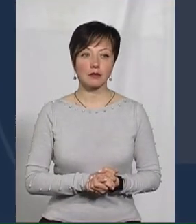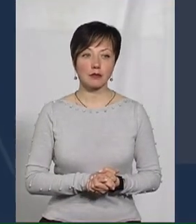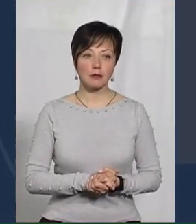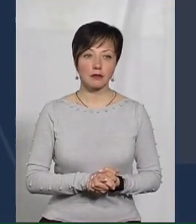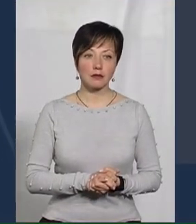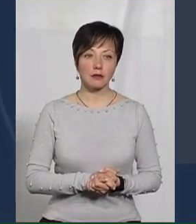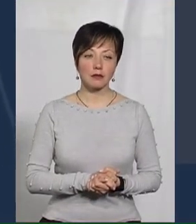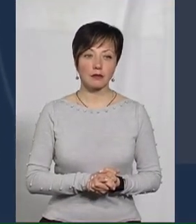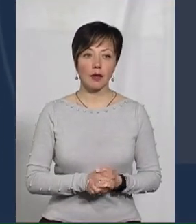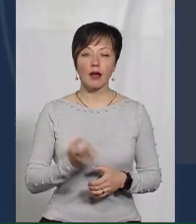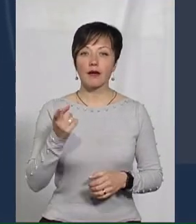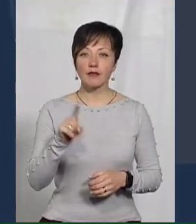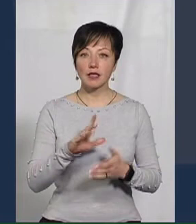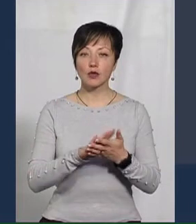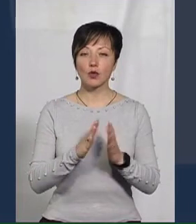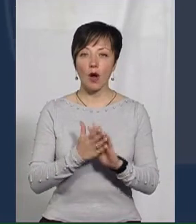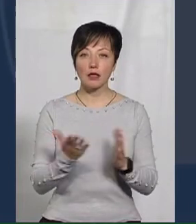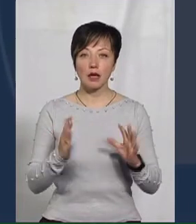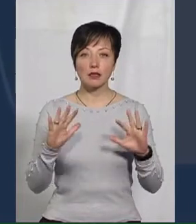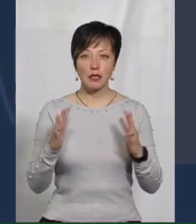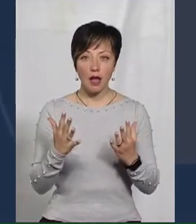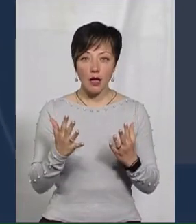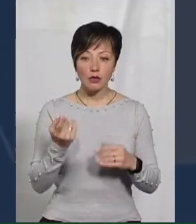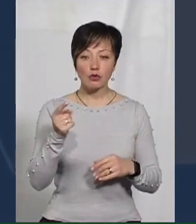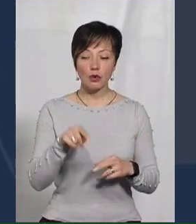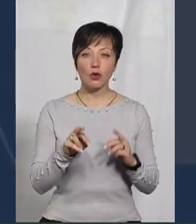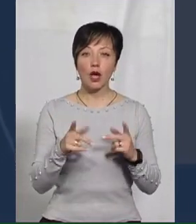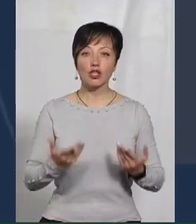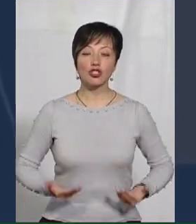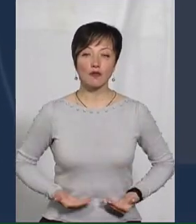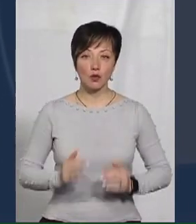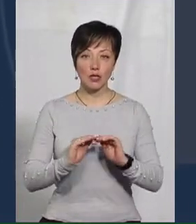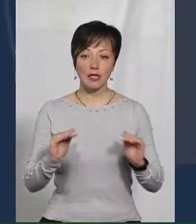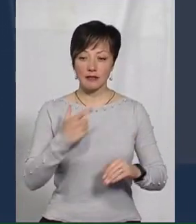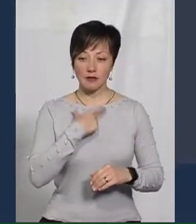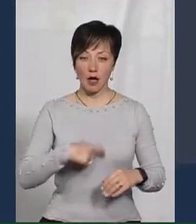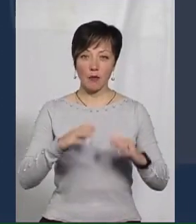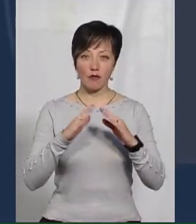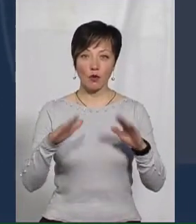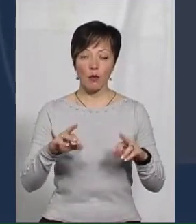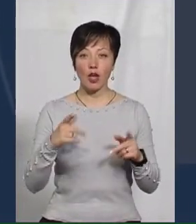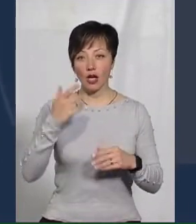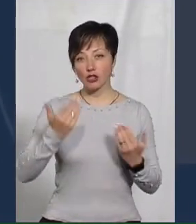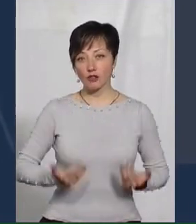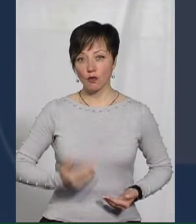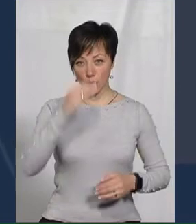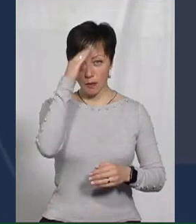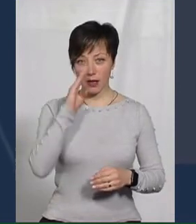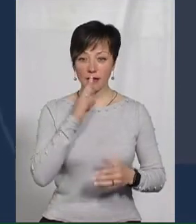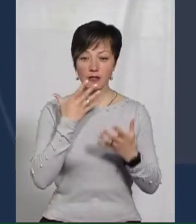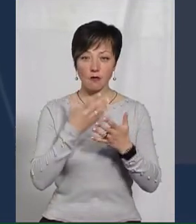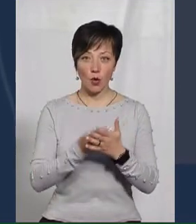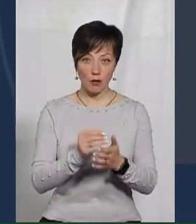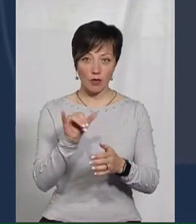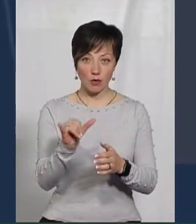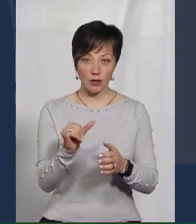З тої ситуації, яка склалася, і з того, як живуть діти у себе вдома, і як живуть батьки з цими дітьми своїми, які